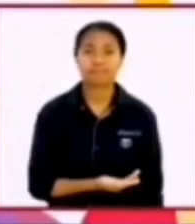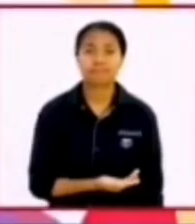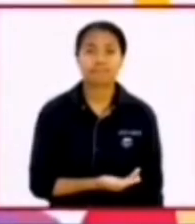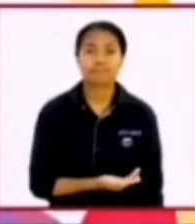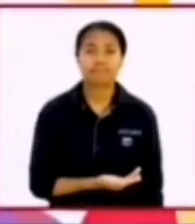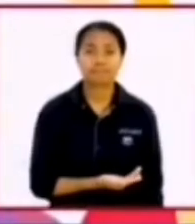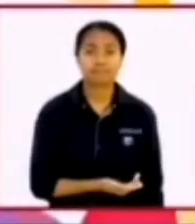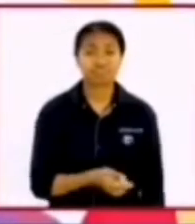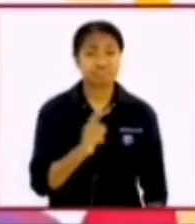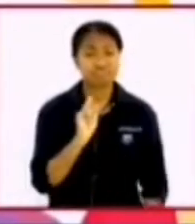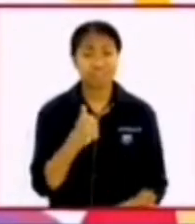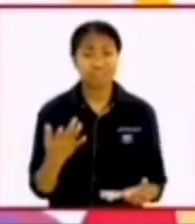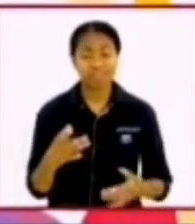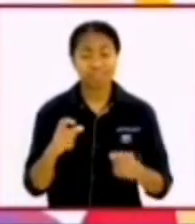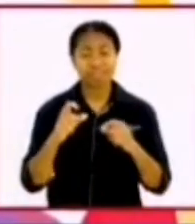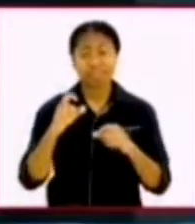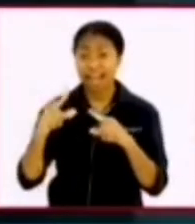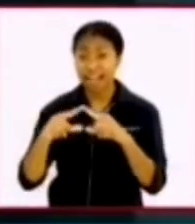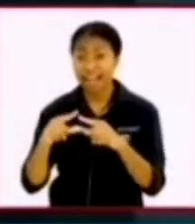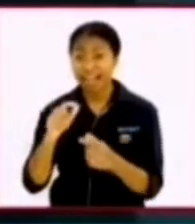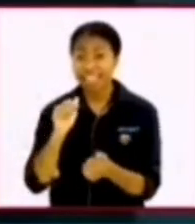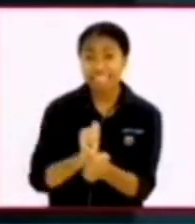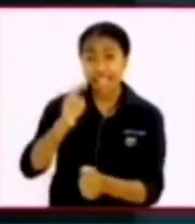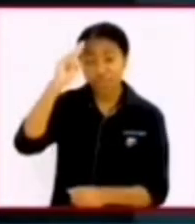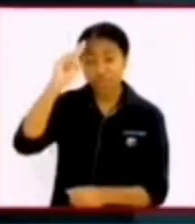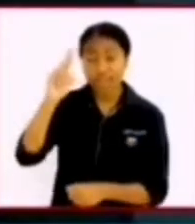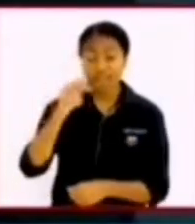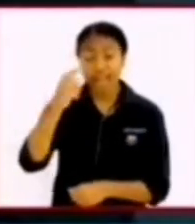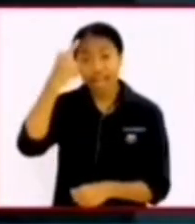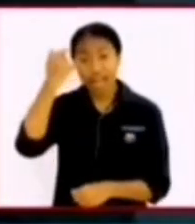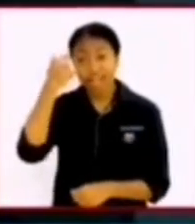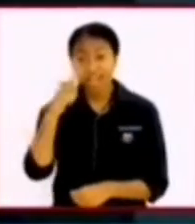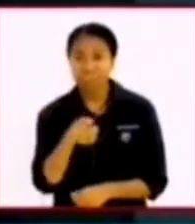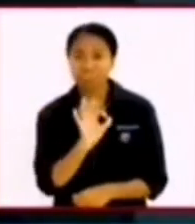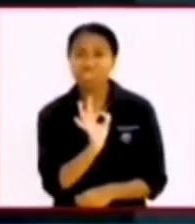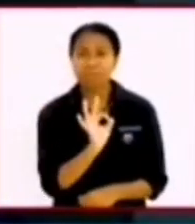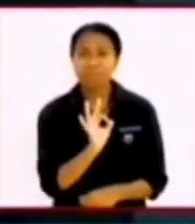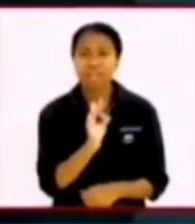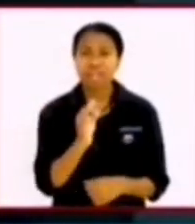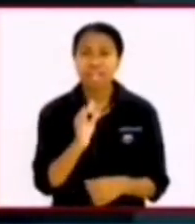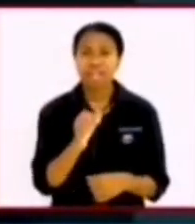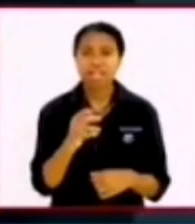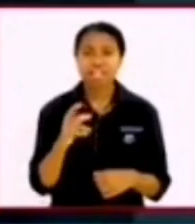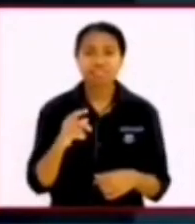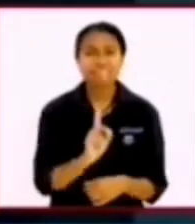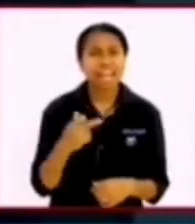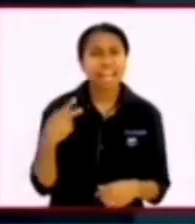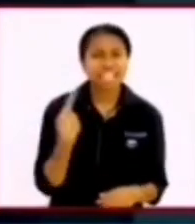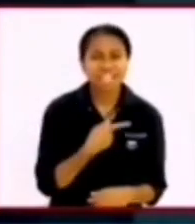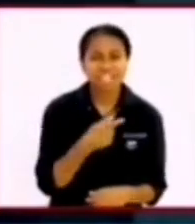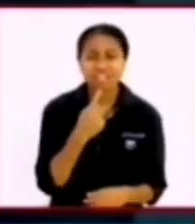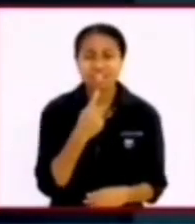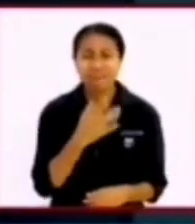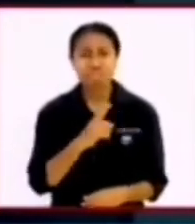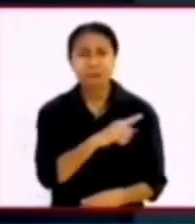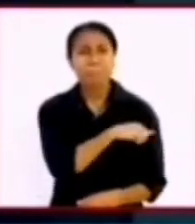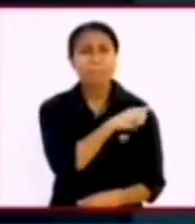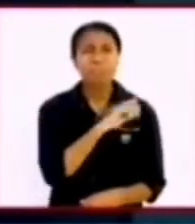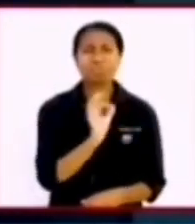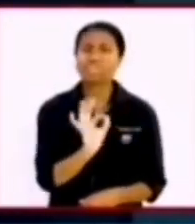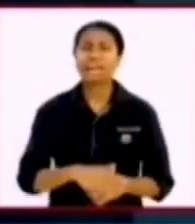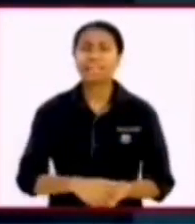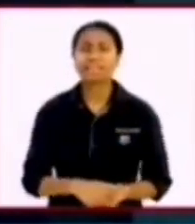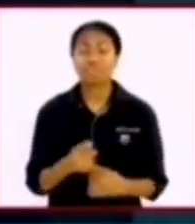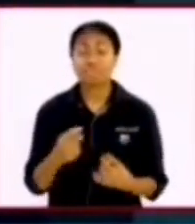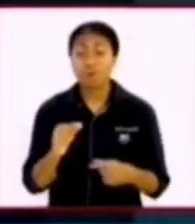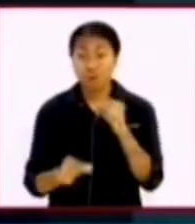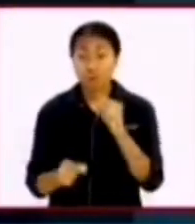itulah cara kerja Tuhan karena itu tidak boleh ada diantara kita yang merasa tidak mampu atau terlalu bodoh terlalu lemah